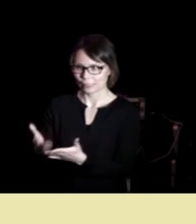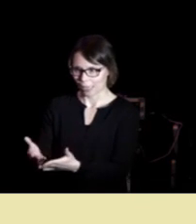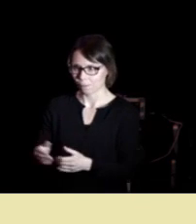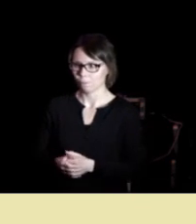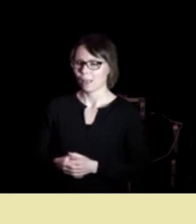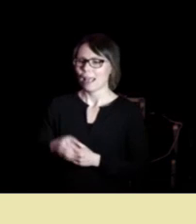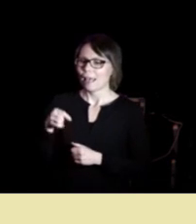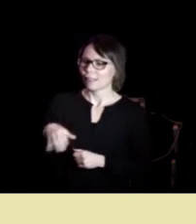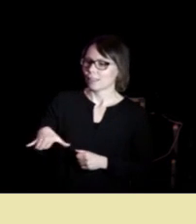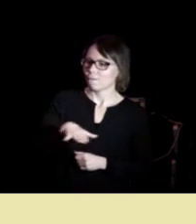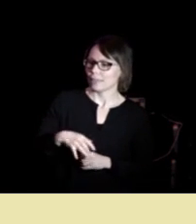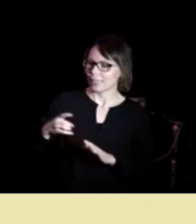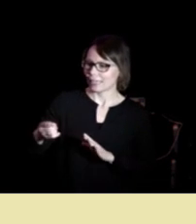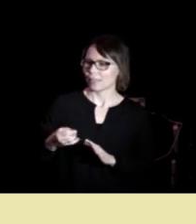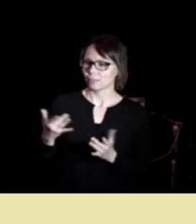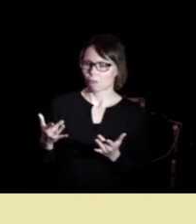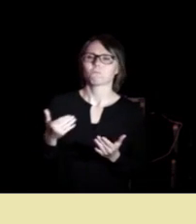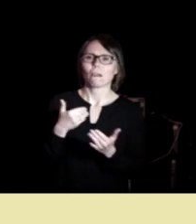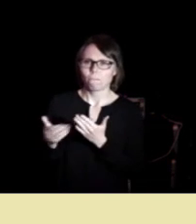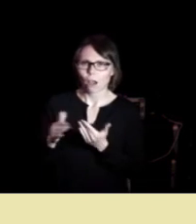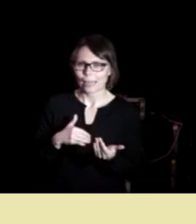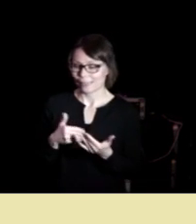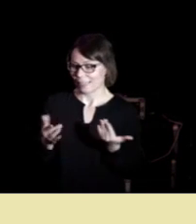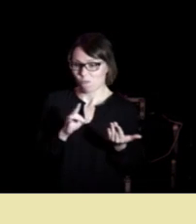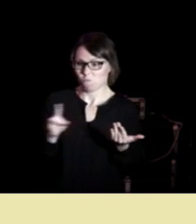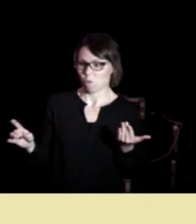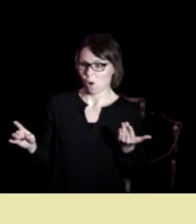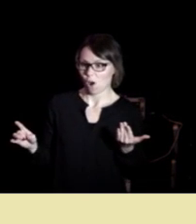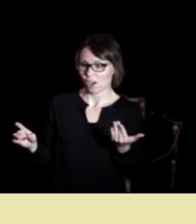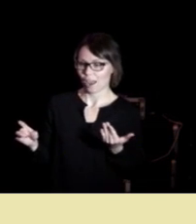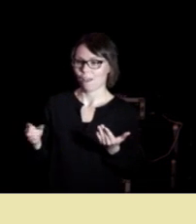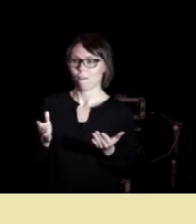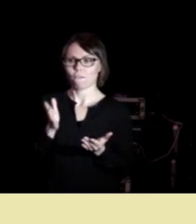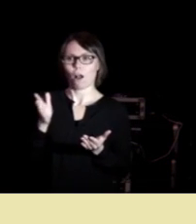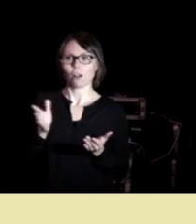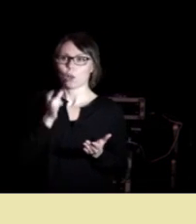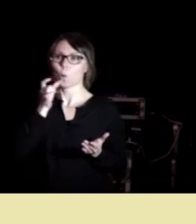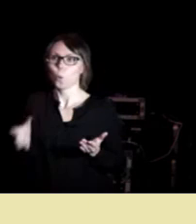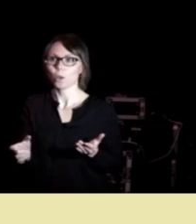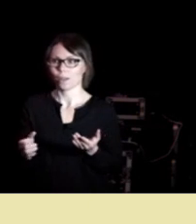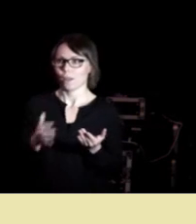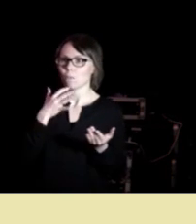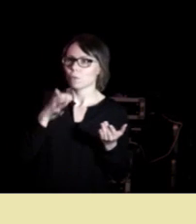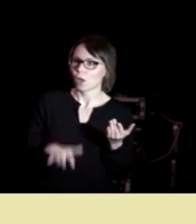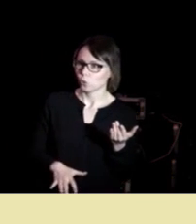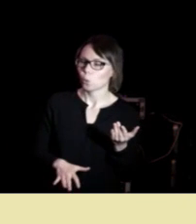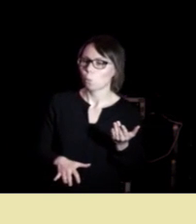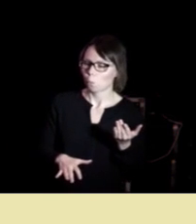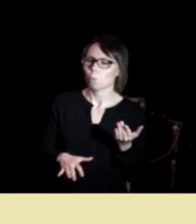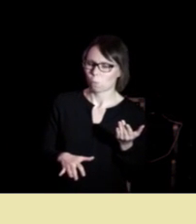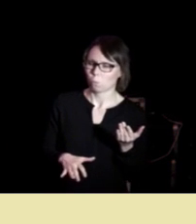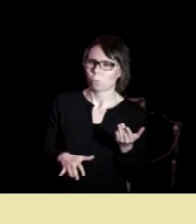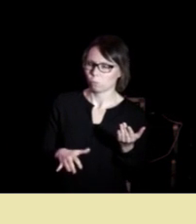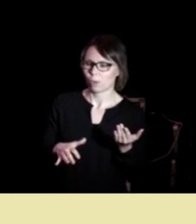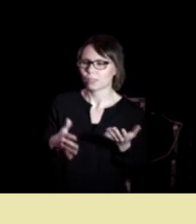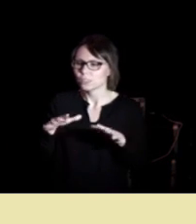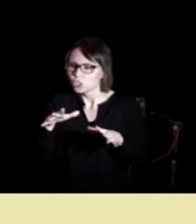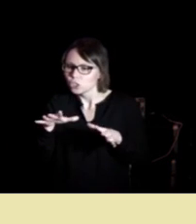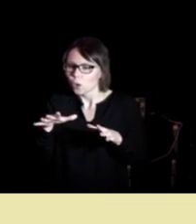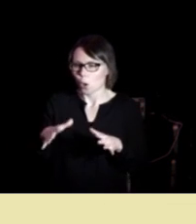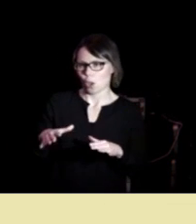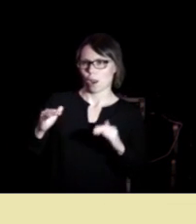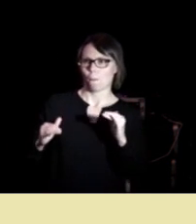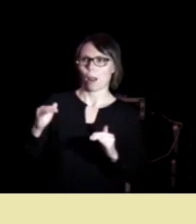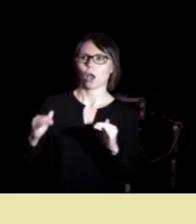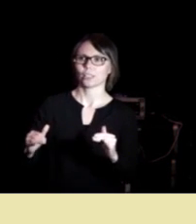kreves nå faglighet og ikke bare fagreord vi snakker nemlig om en ganske sjør balanse